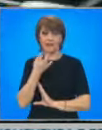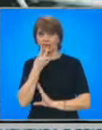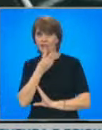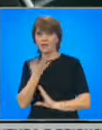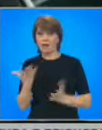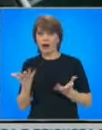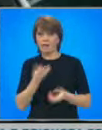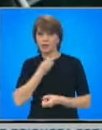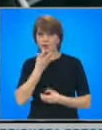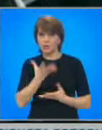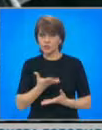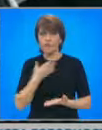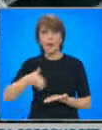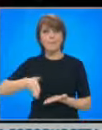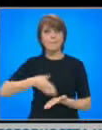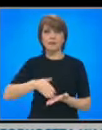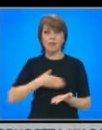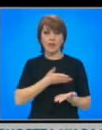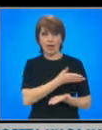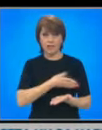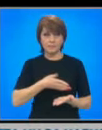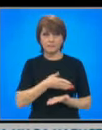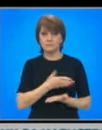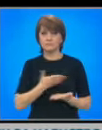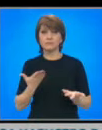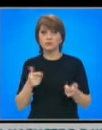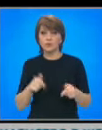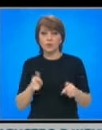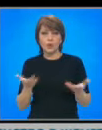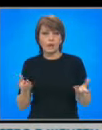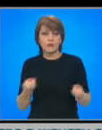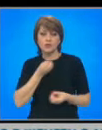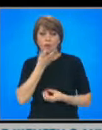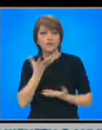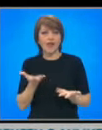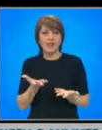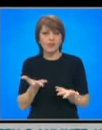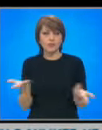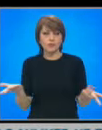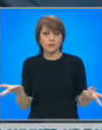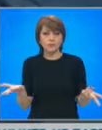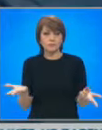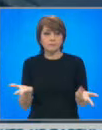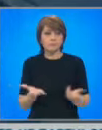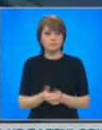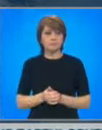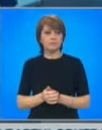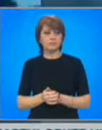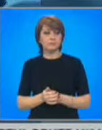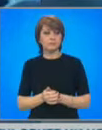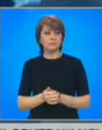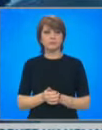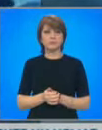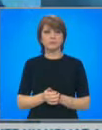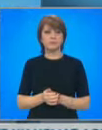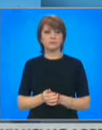тропът, персонала. Викам, тук става нещо, те викат, аме, не, е некои учени. А мен това викам, не